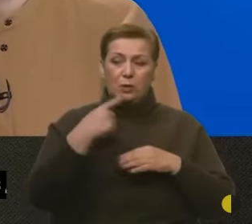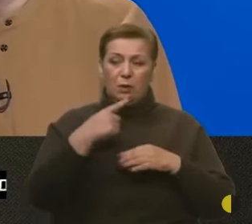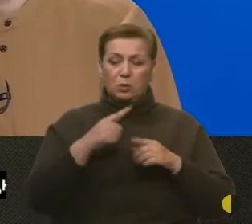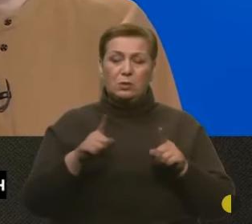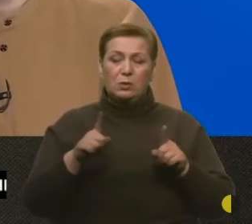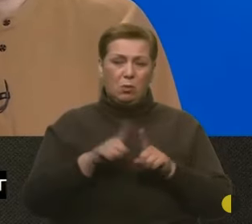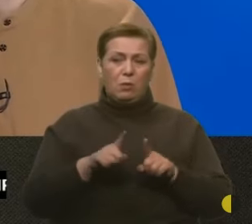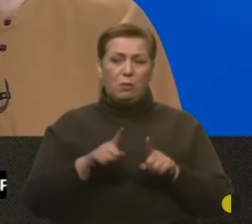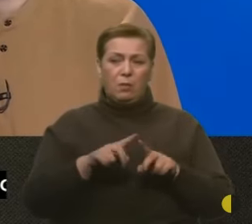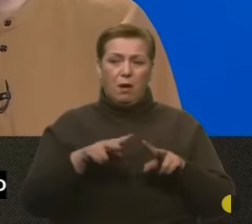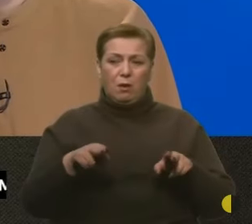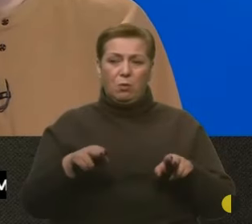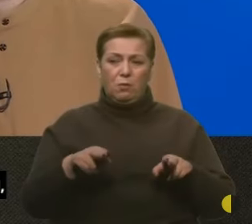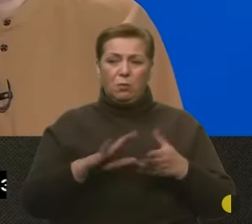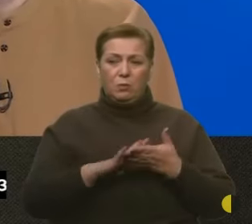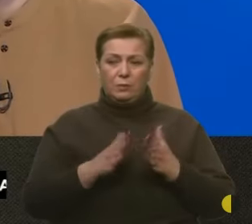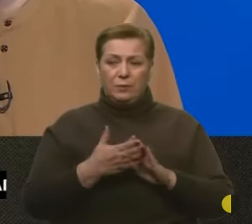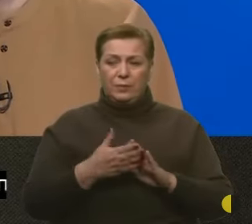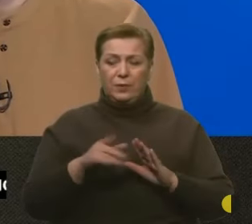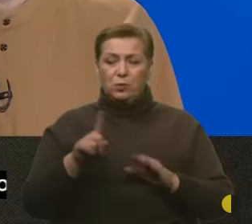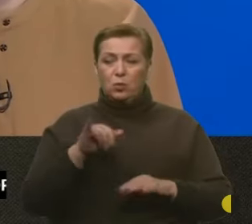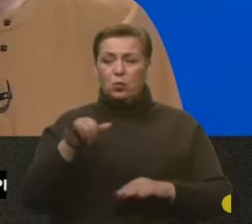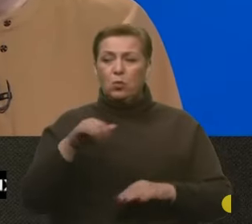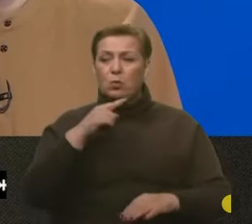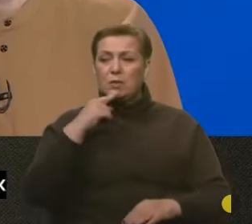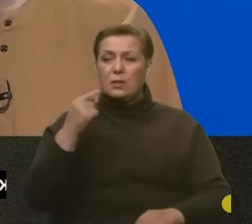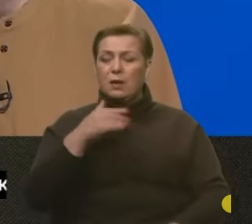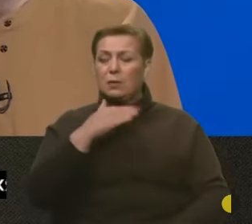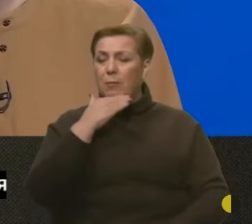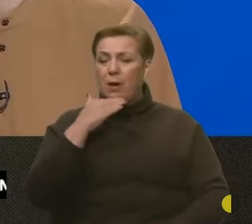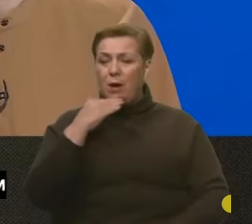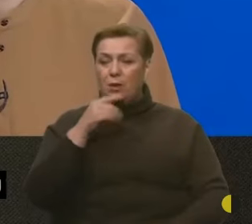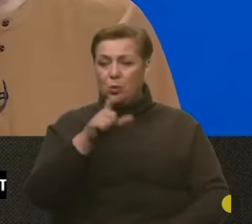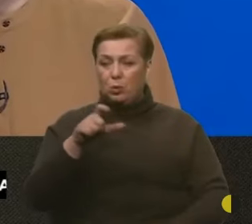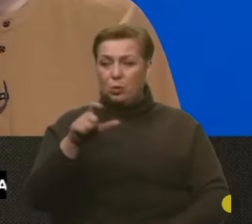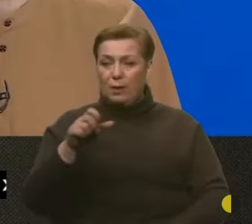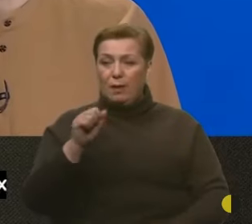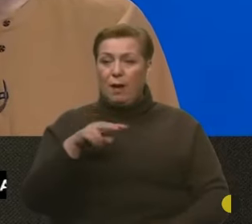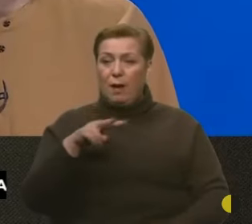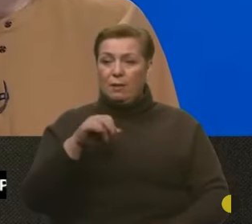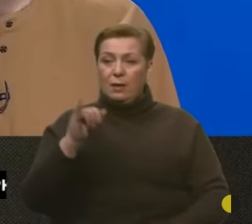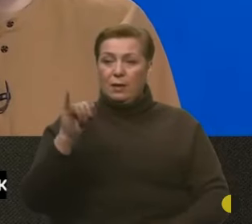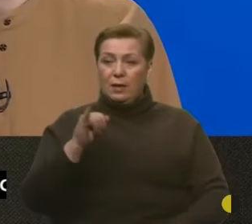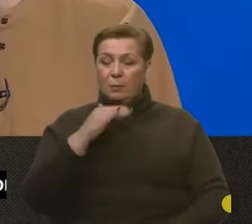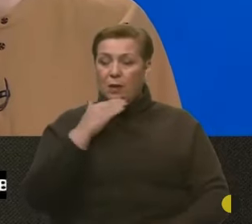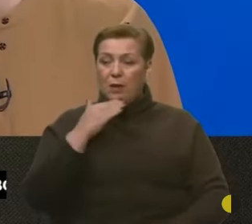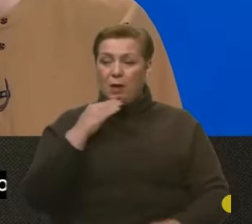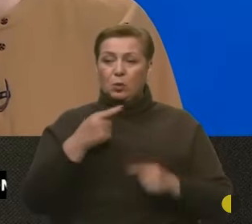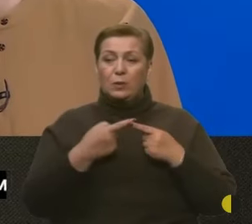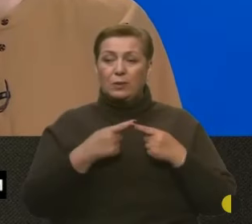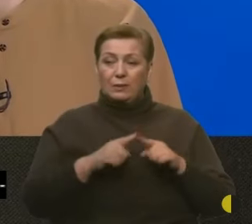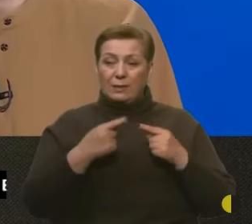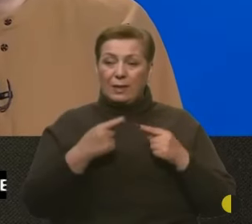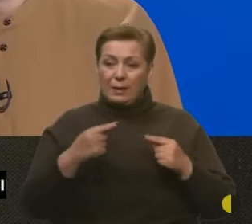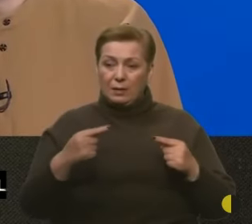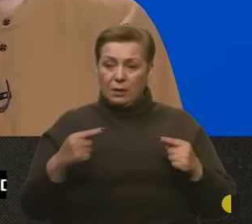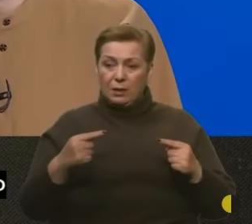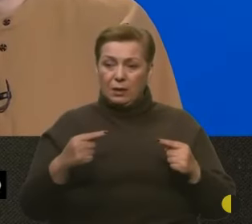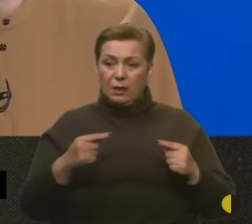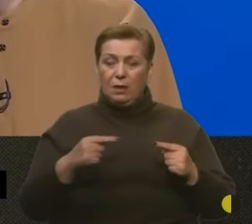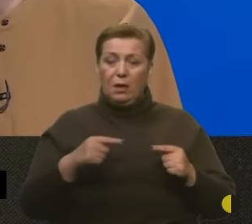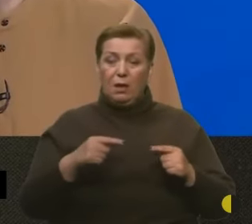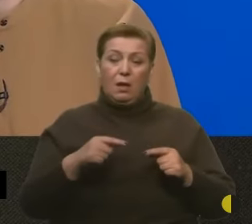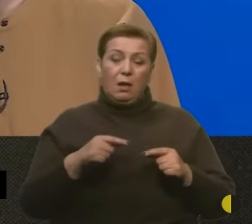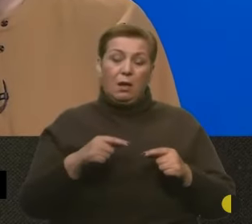бійці, що у росіян багато людей, але і багато техніки. Єдине, що людей вони